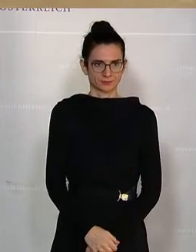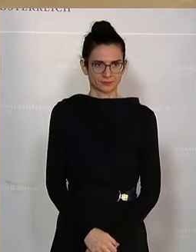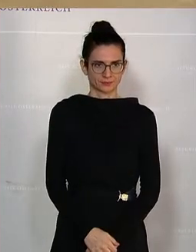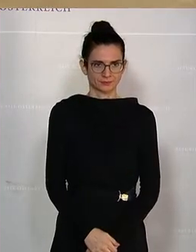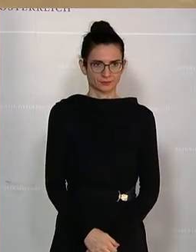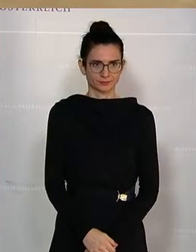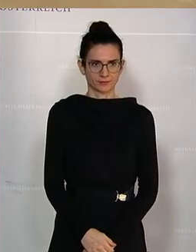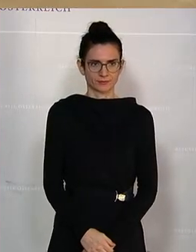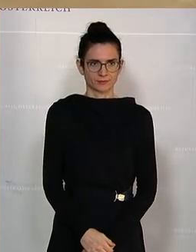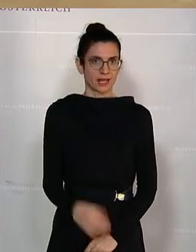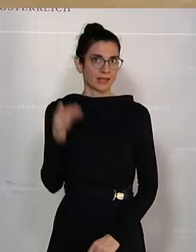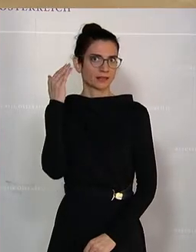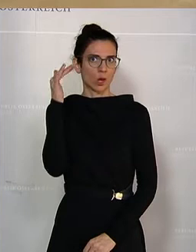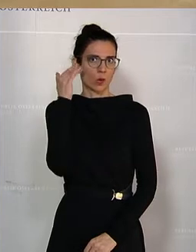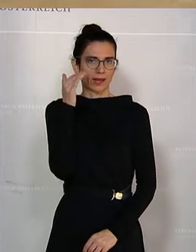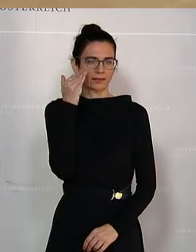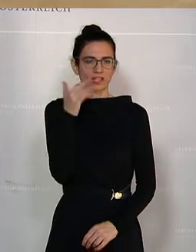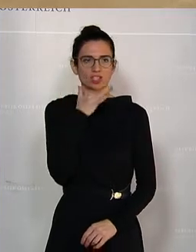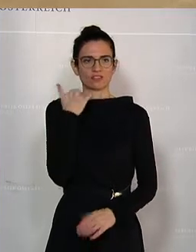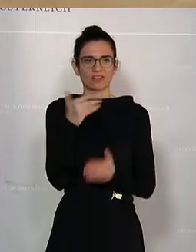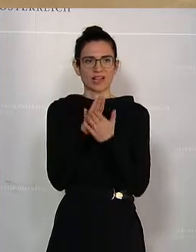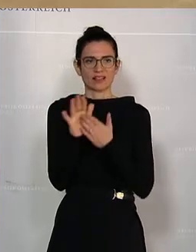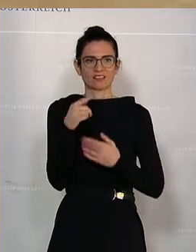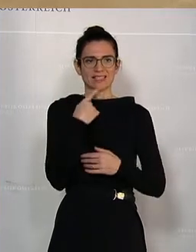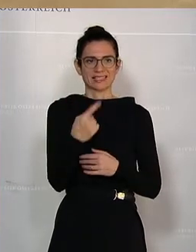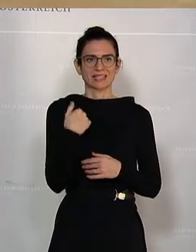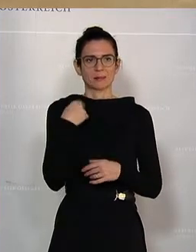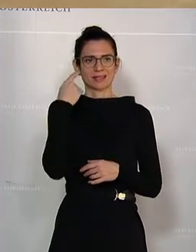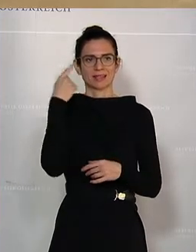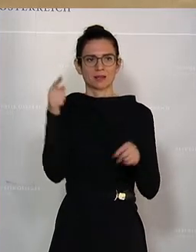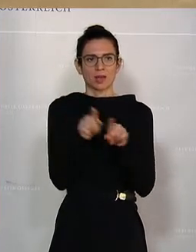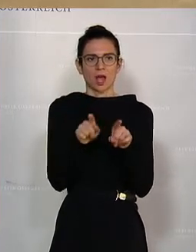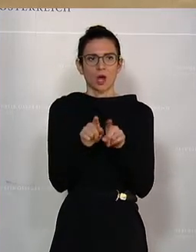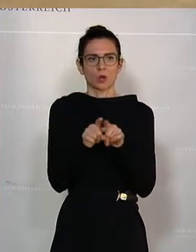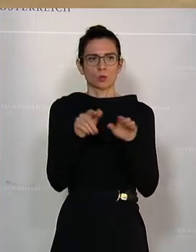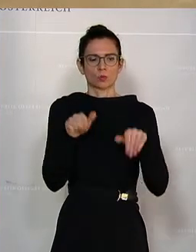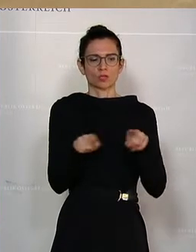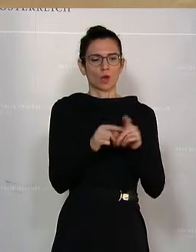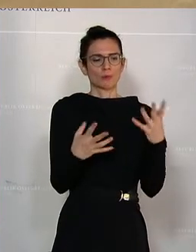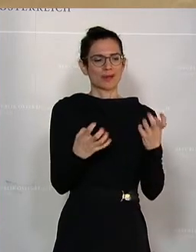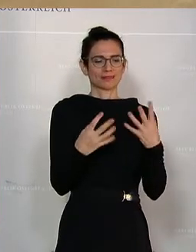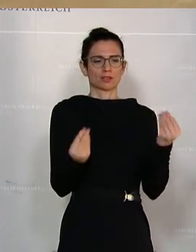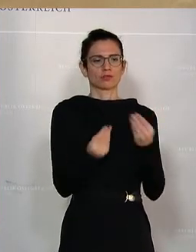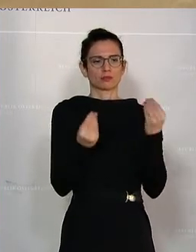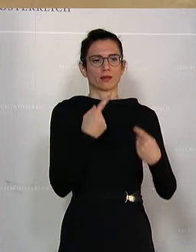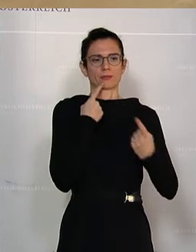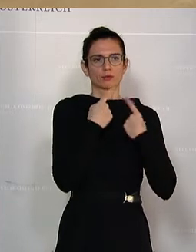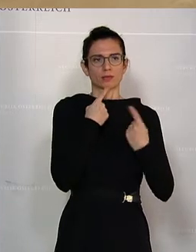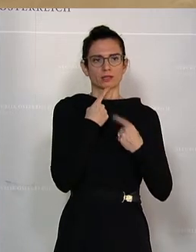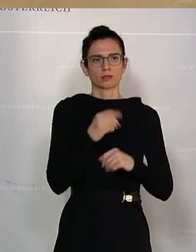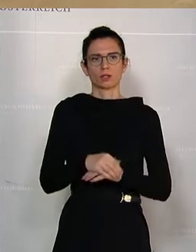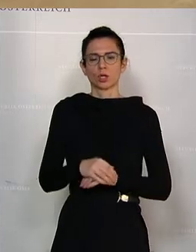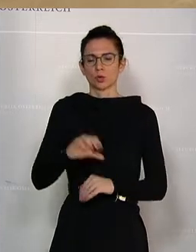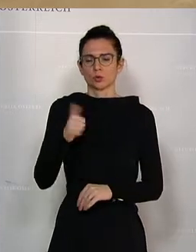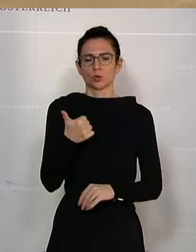Ja, in der Theorie ist vieles einfach gesagt, aber ich denke, wir sollten auch ein paar praktische Dinge ansprechen. Zum Ersten möchte ich